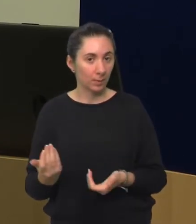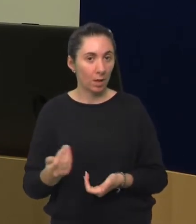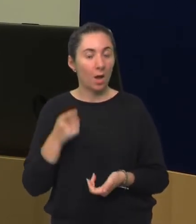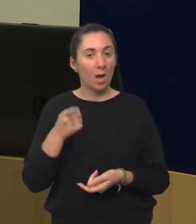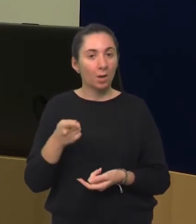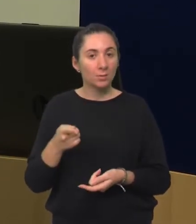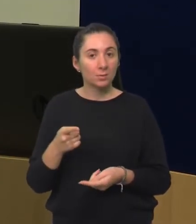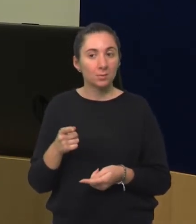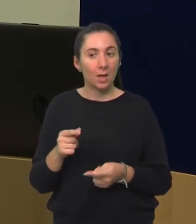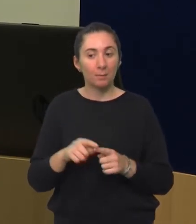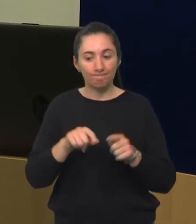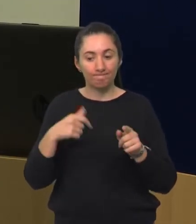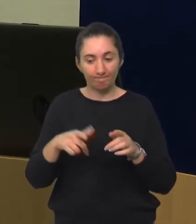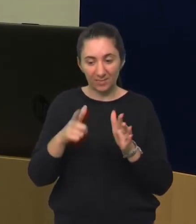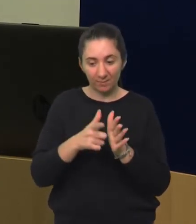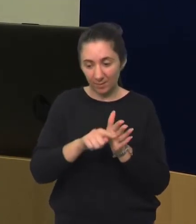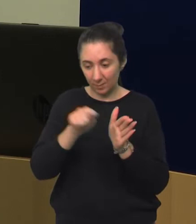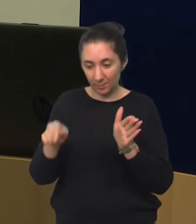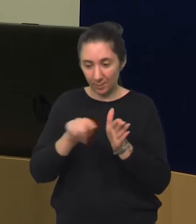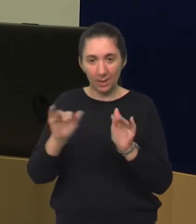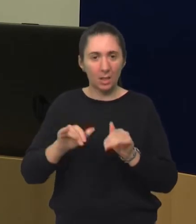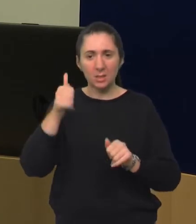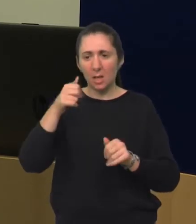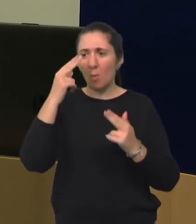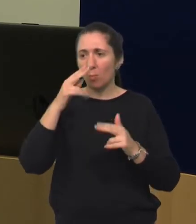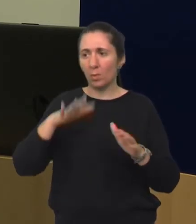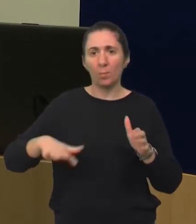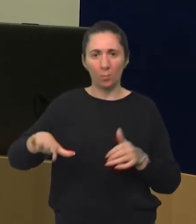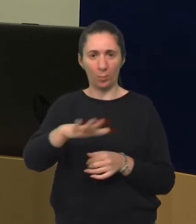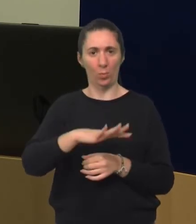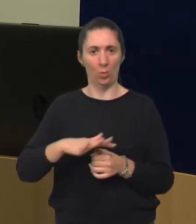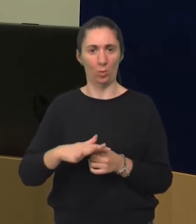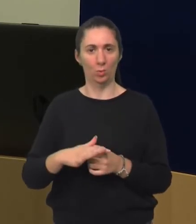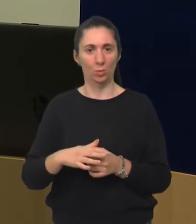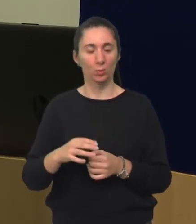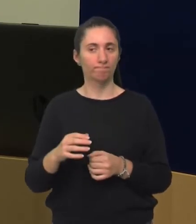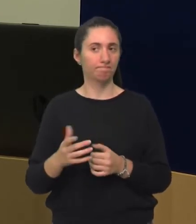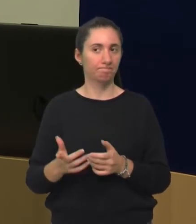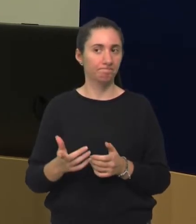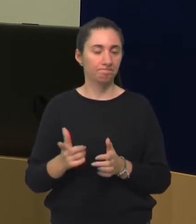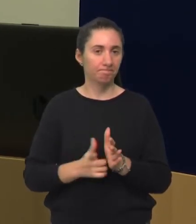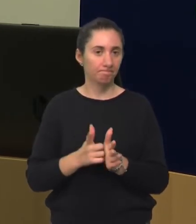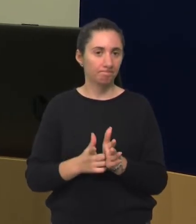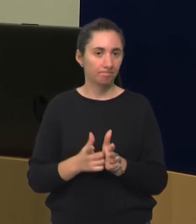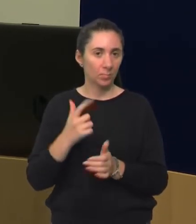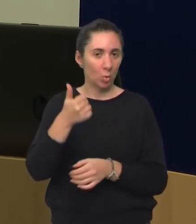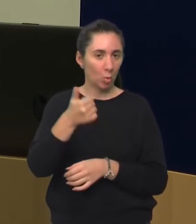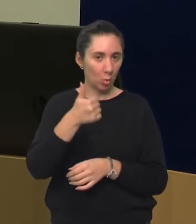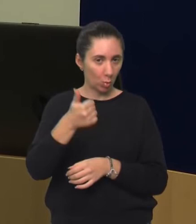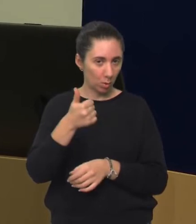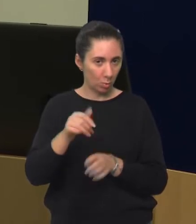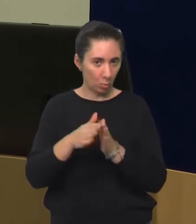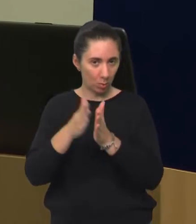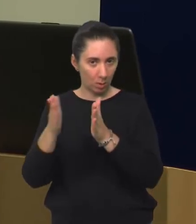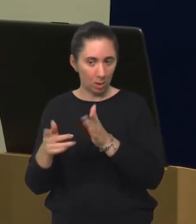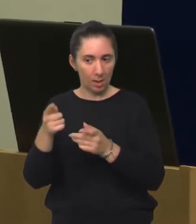to je taj period kada dijete primalno samo istražuje prostor oko sebe. Negdje već u dobi od godine dana